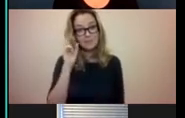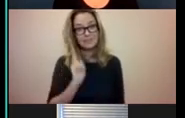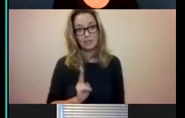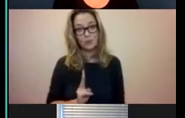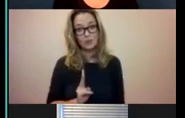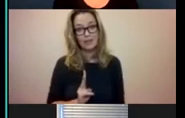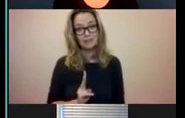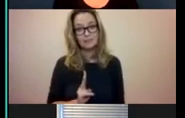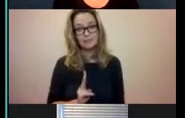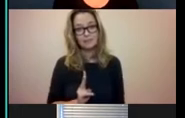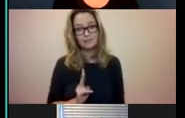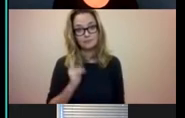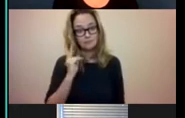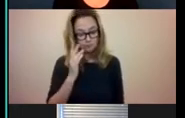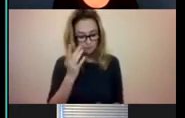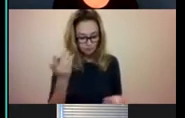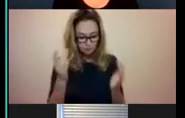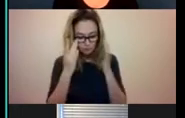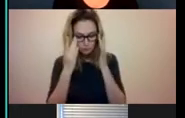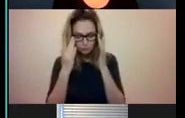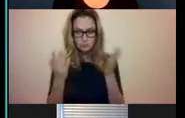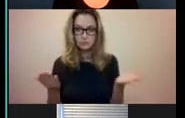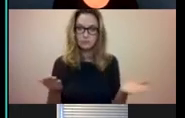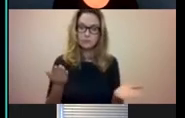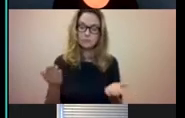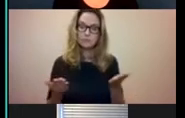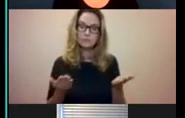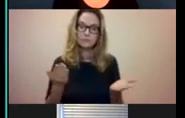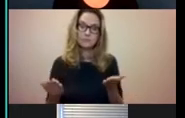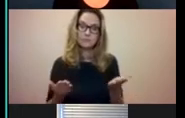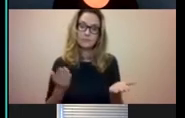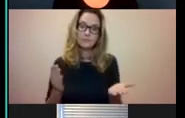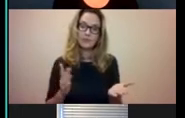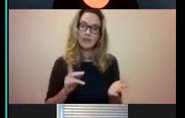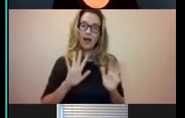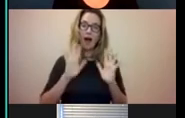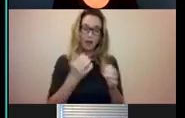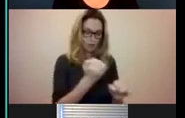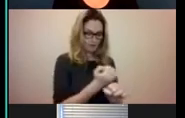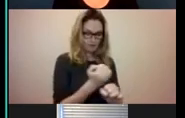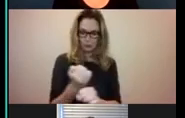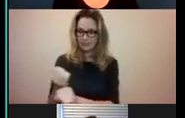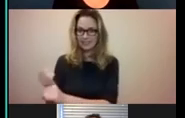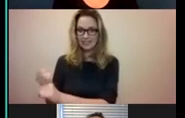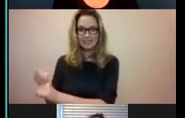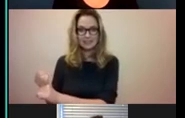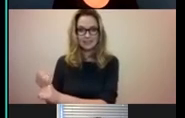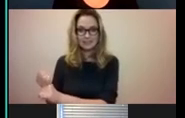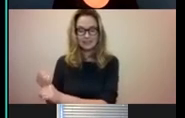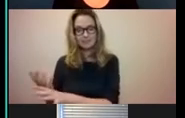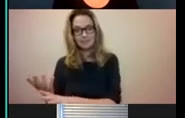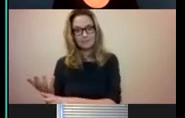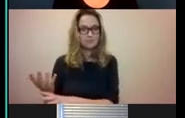ik heb regelmatig, of eigenlijk alle functies die ik hier heb gehad, was minder of meer